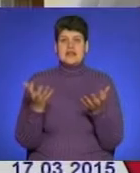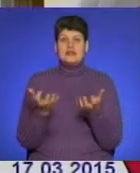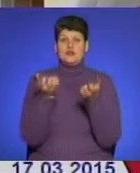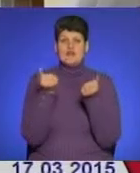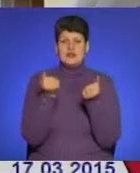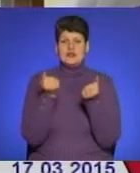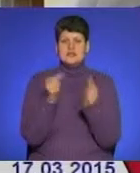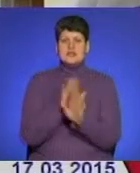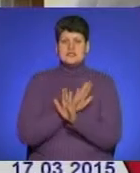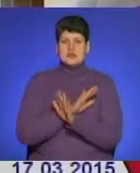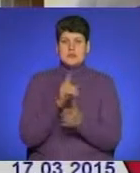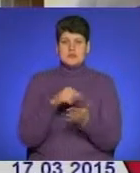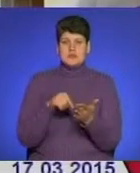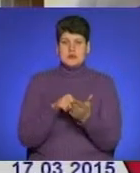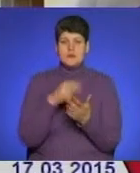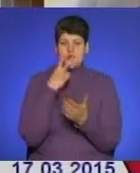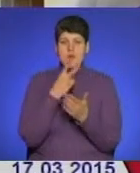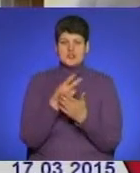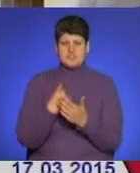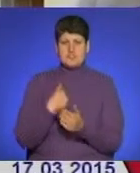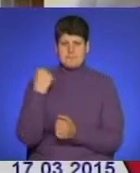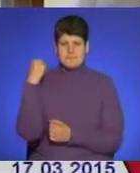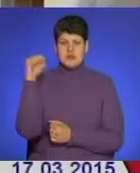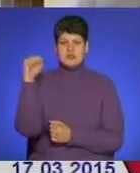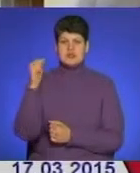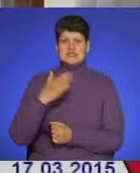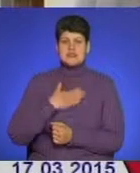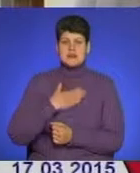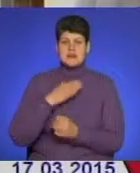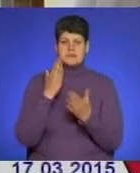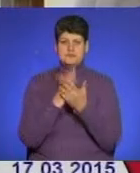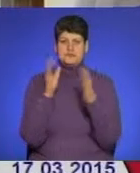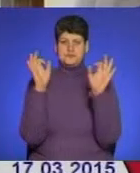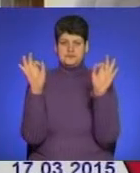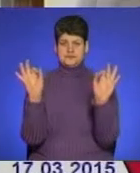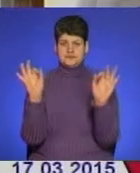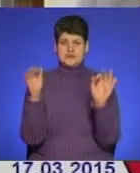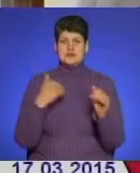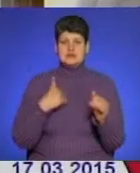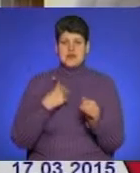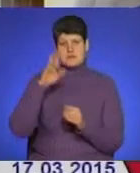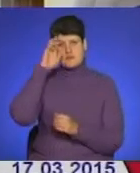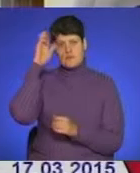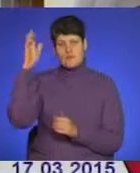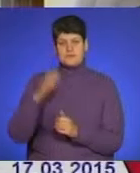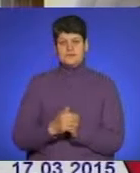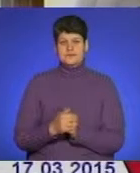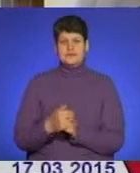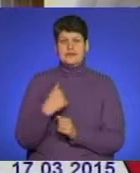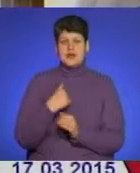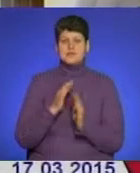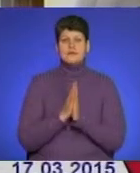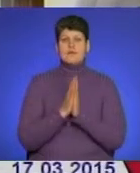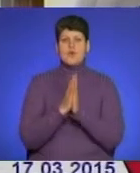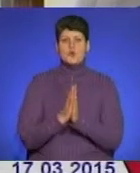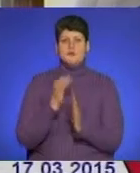Побачити, ми переможемо. За нами правда, з нами Бог. У нас молитва